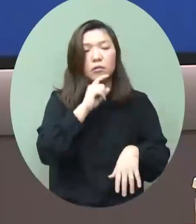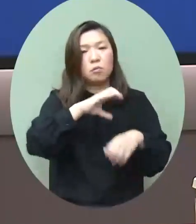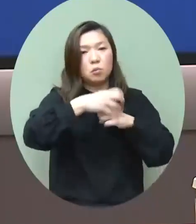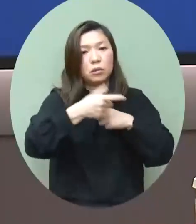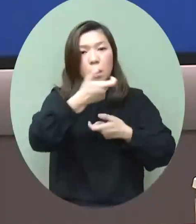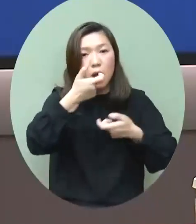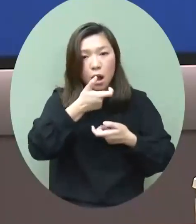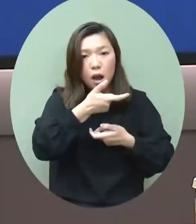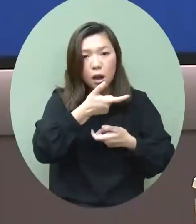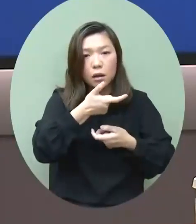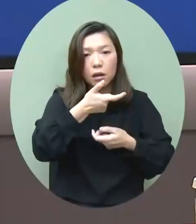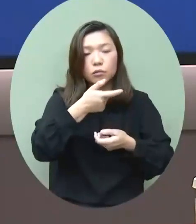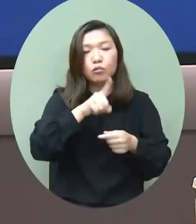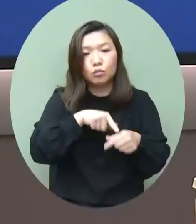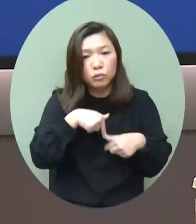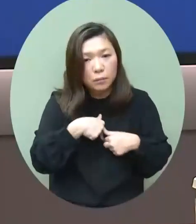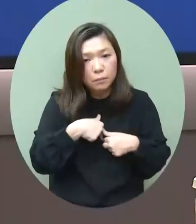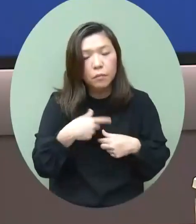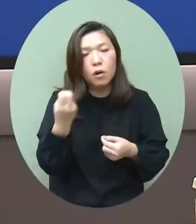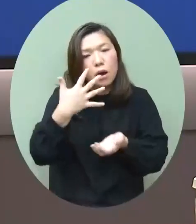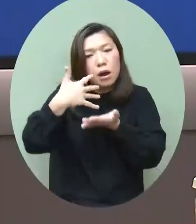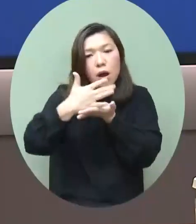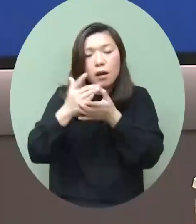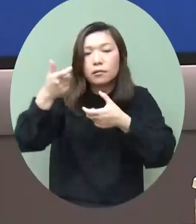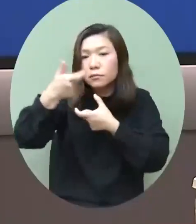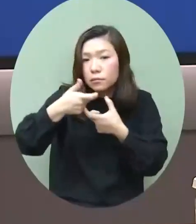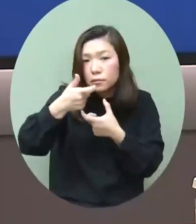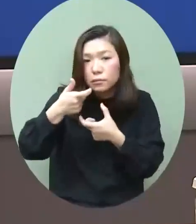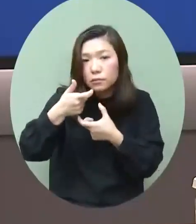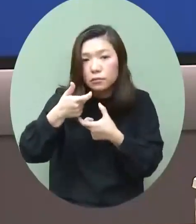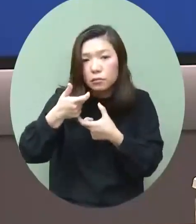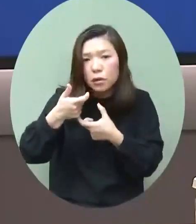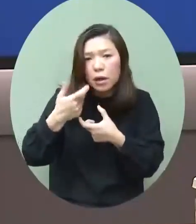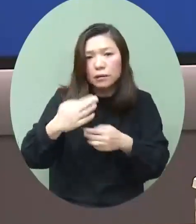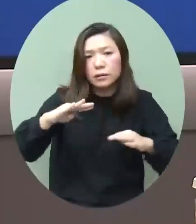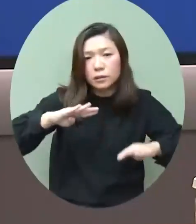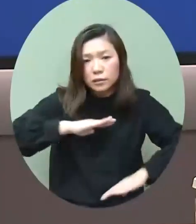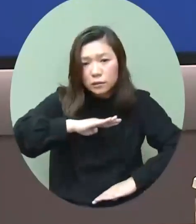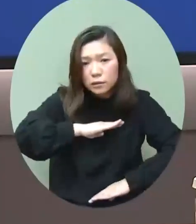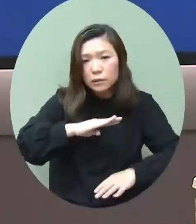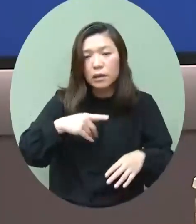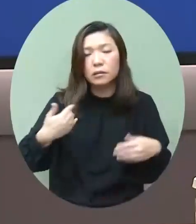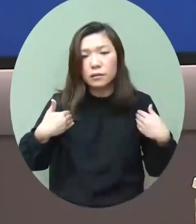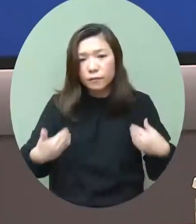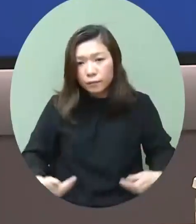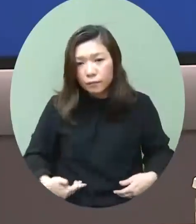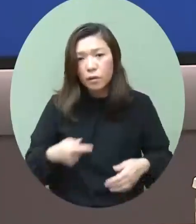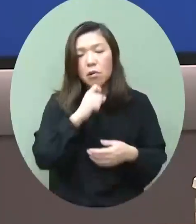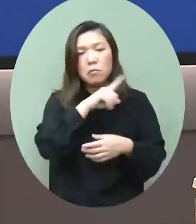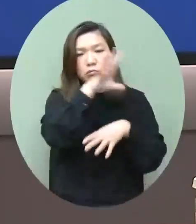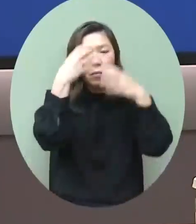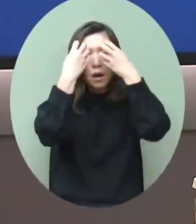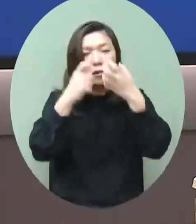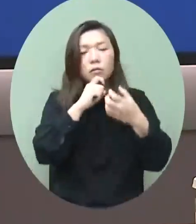融中心以照其他商務的角色的關注所以今早